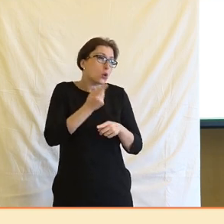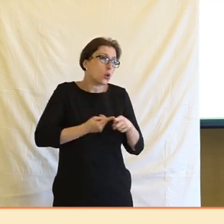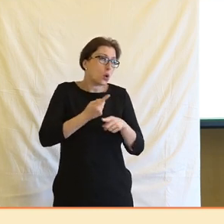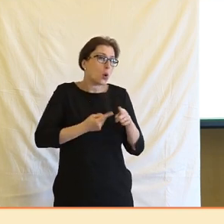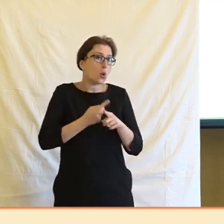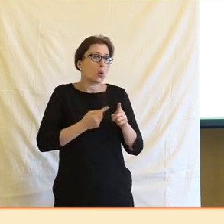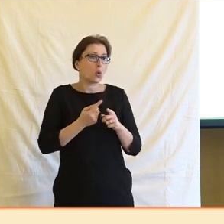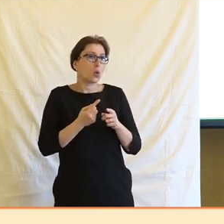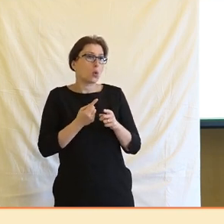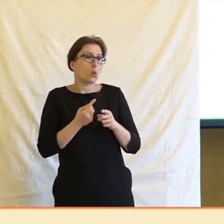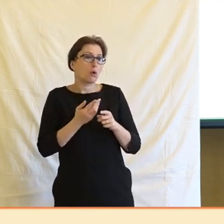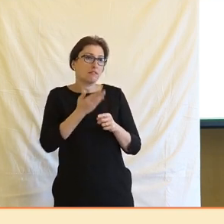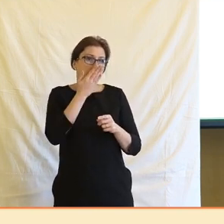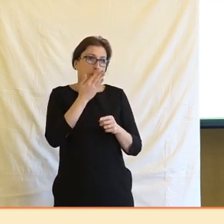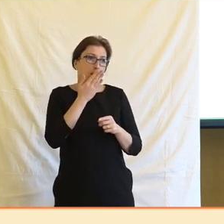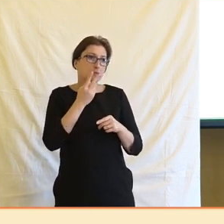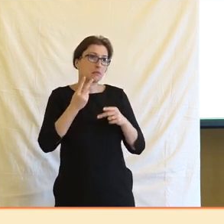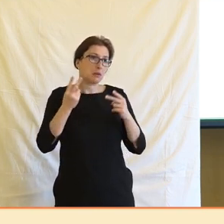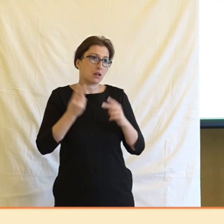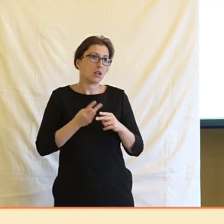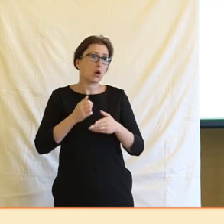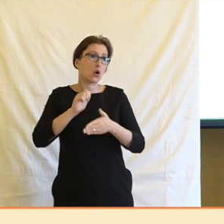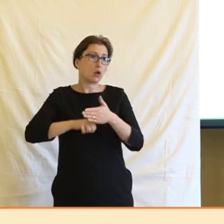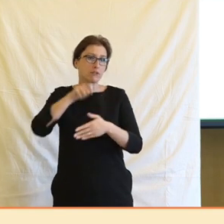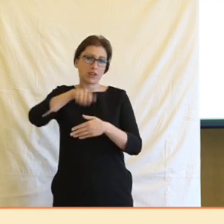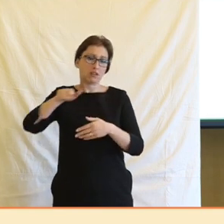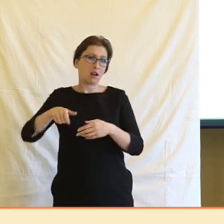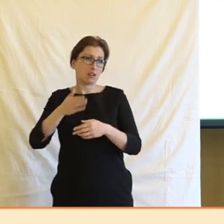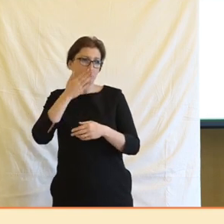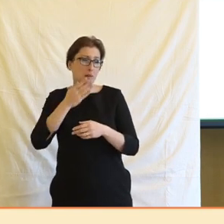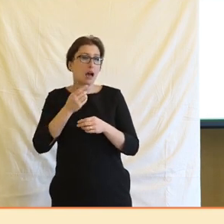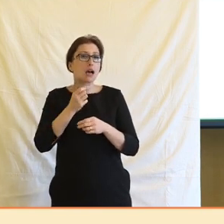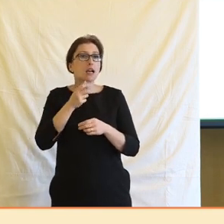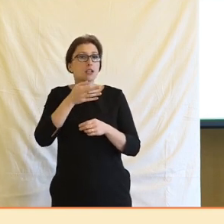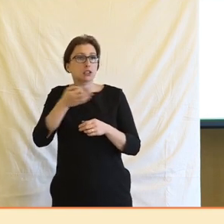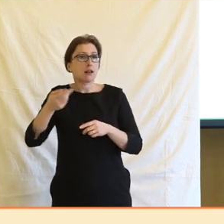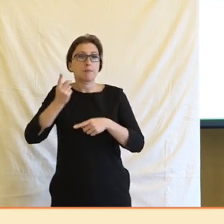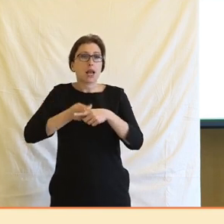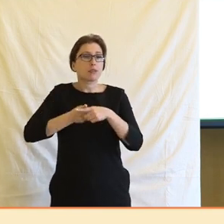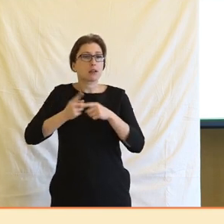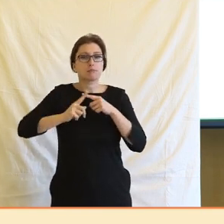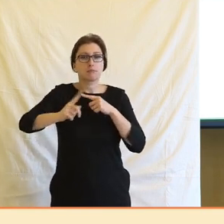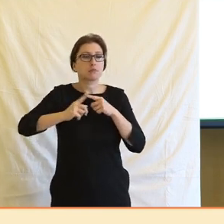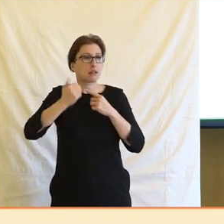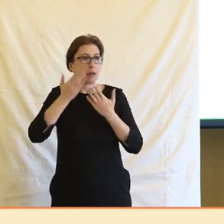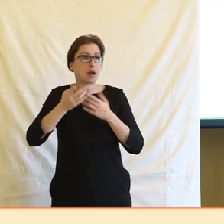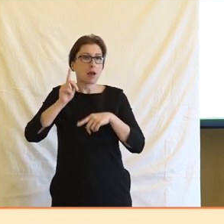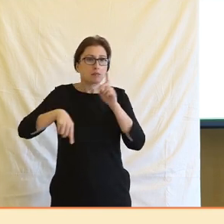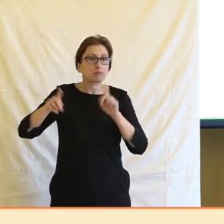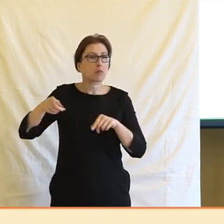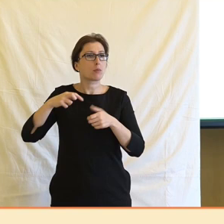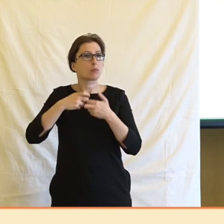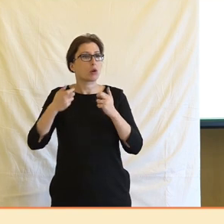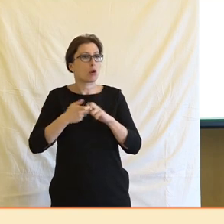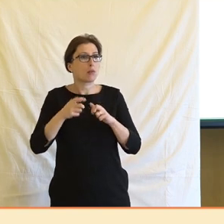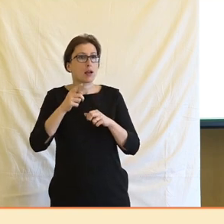trochu může asi asociovat vlastně i pozici spousty novinářů právě z hlediska té nepravidelnosti a problému s tou běžnou životosprávou